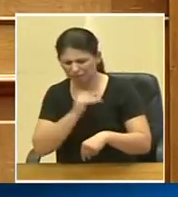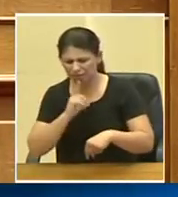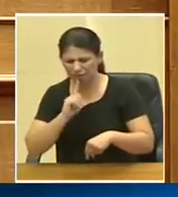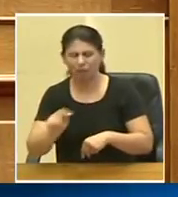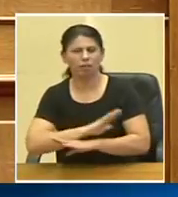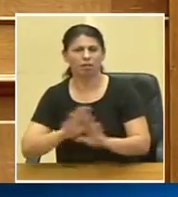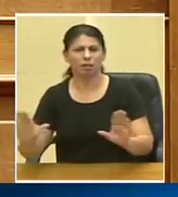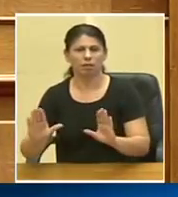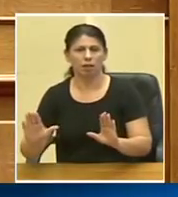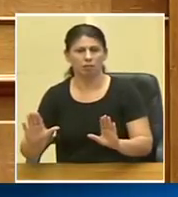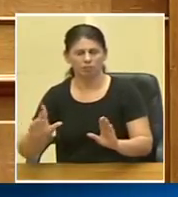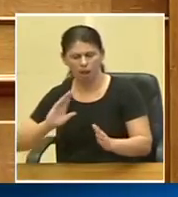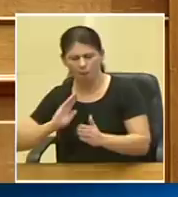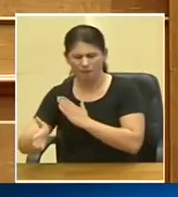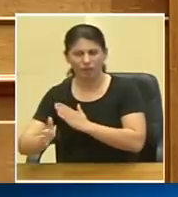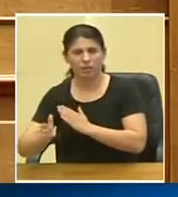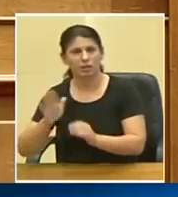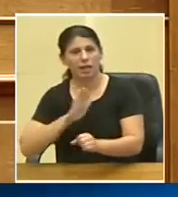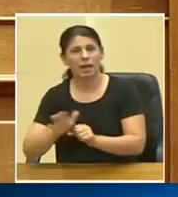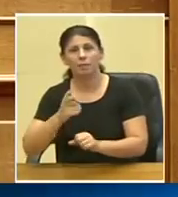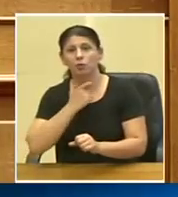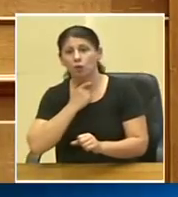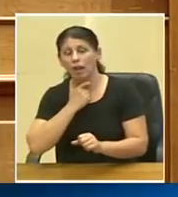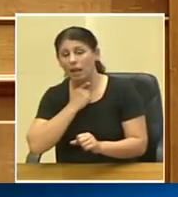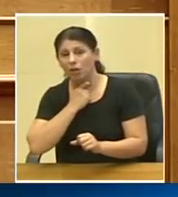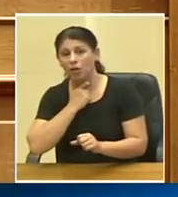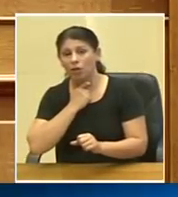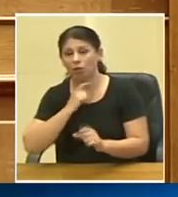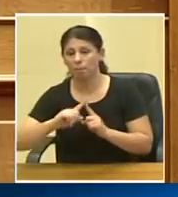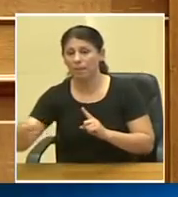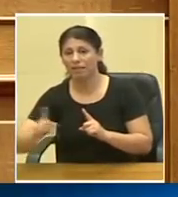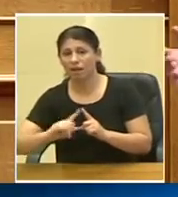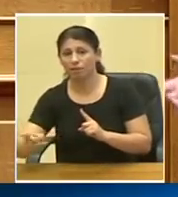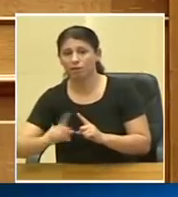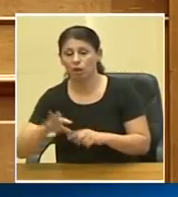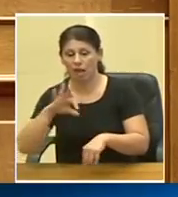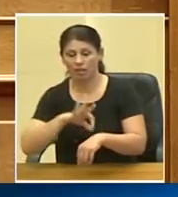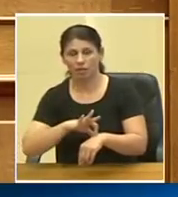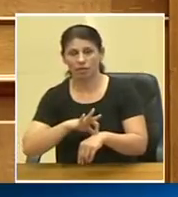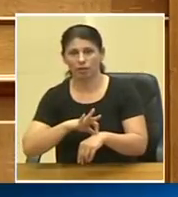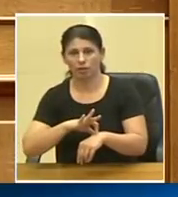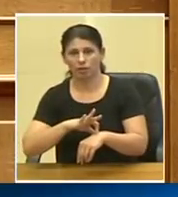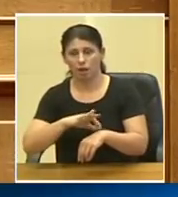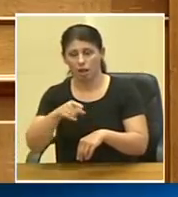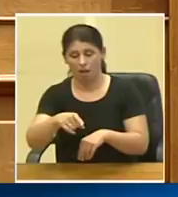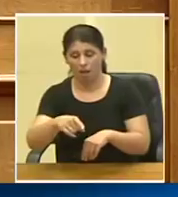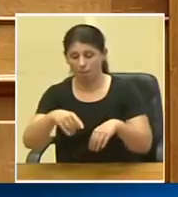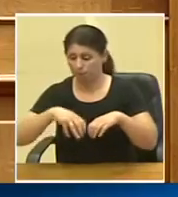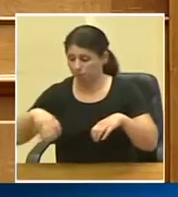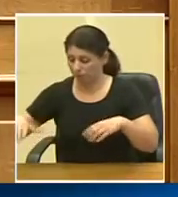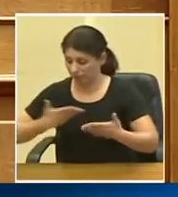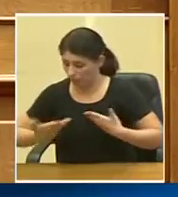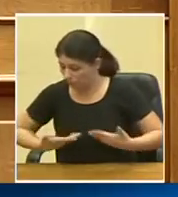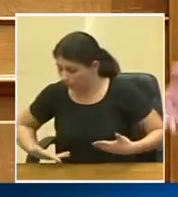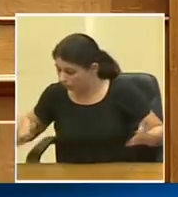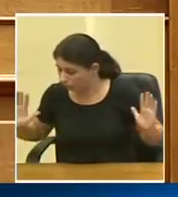ανταπόκριση πολύ μεγάλη της κάλυψης των αναγκών της διακομιδής ασθενών από τα σημεία των τραυματισμών